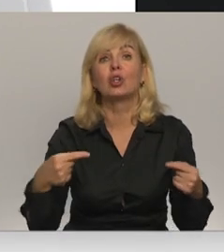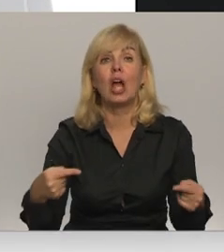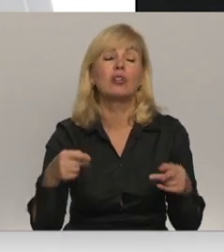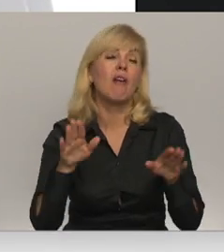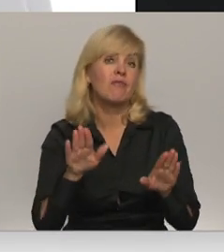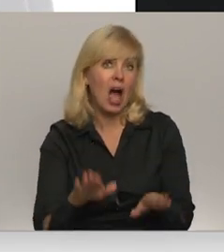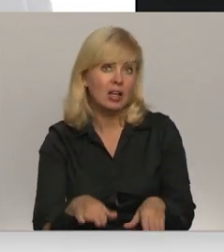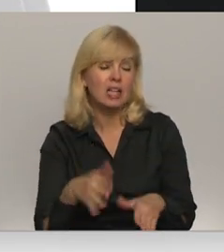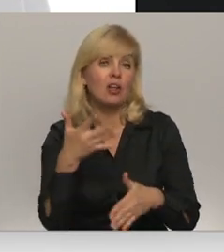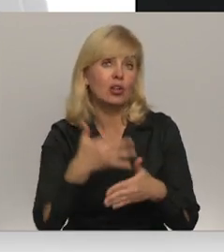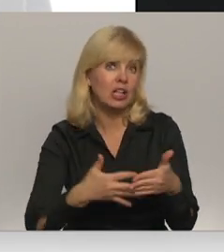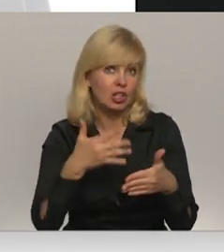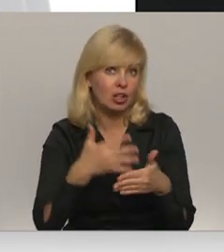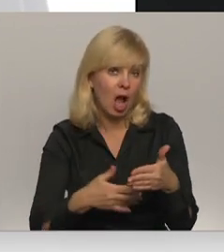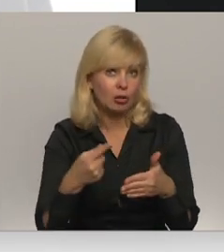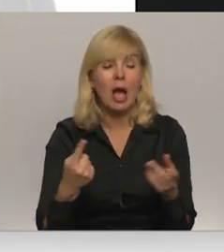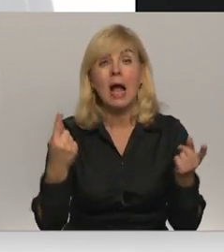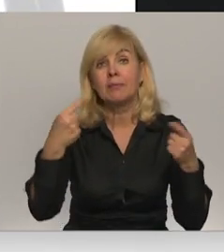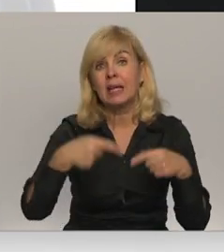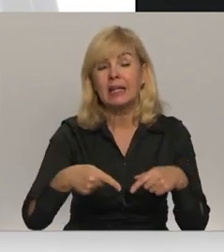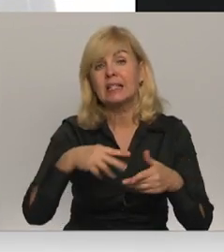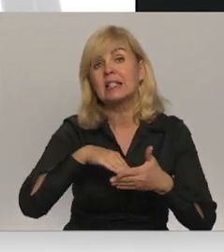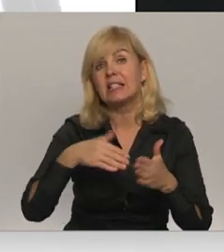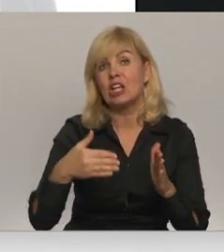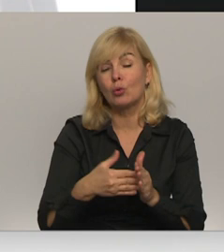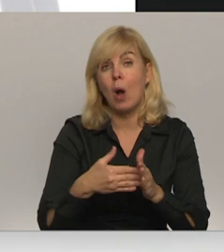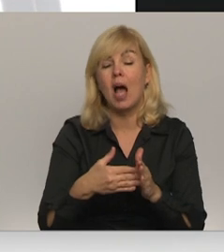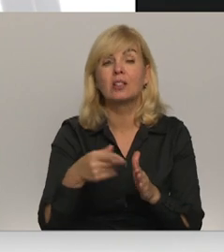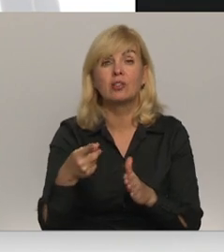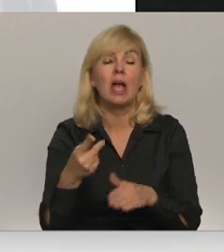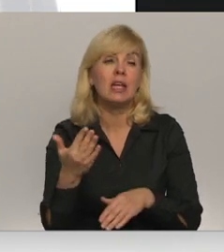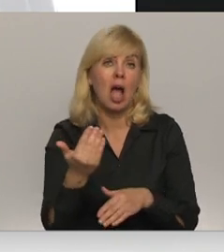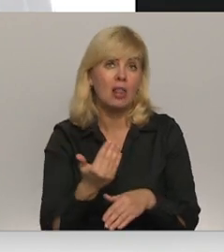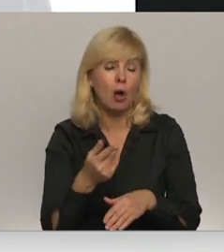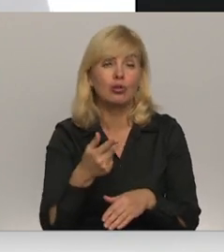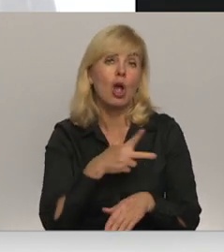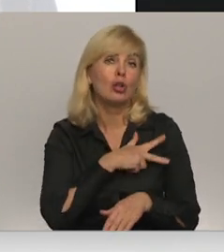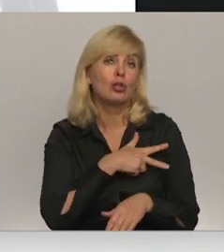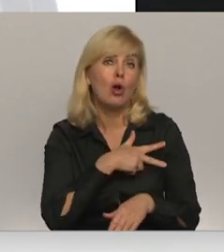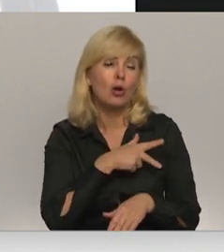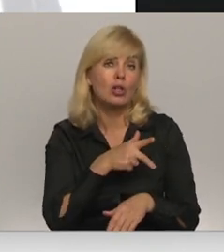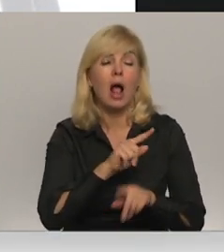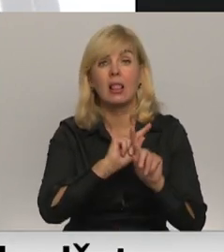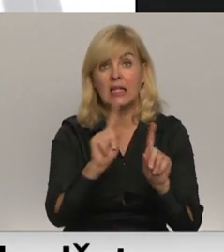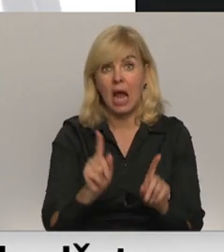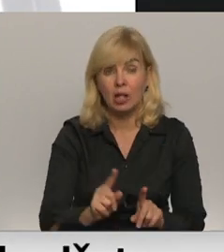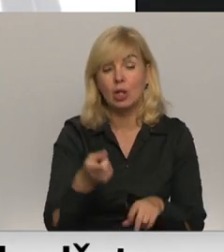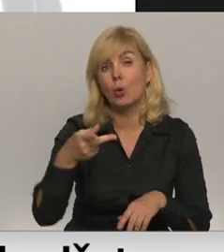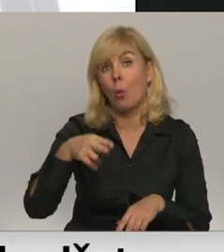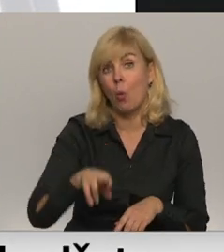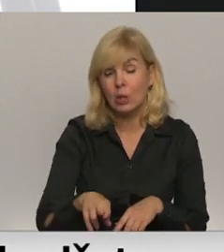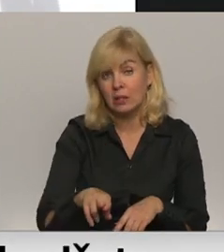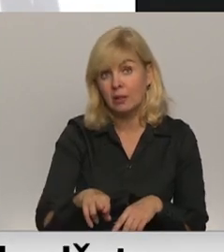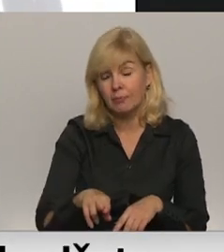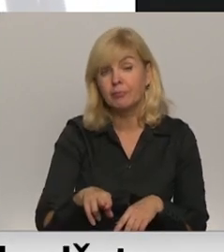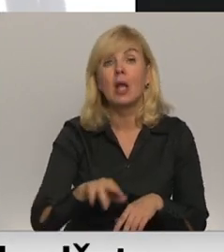varēs arī risināt šīs krīzes situācijā, nonākušās cilvēku, sociālās lietas. Nu,